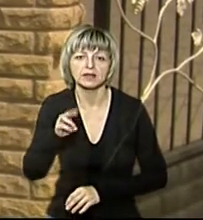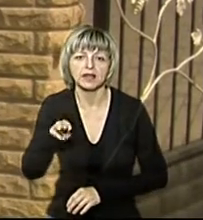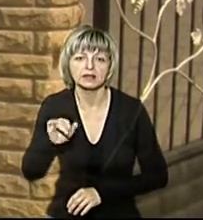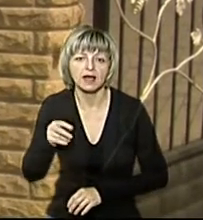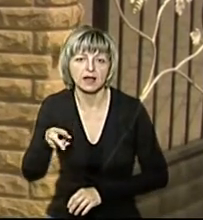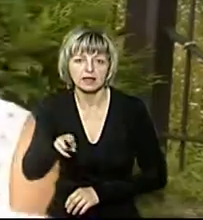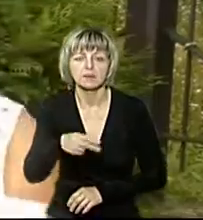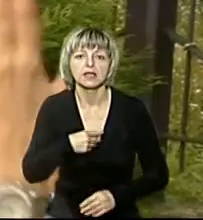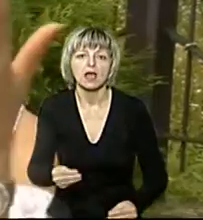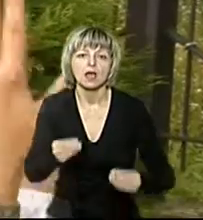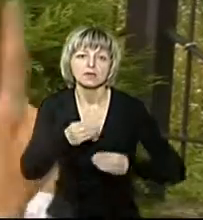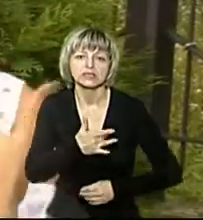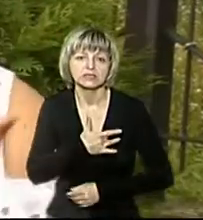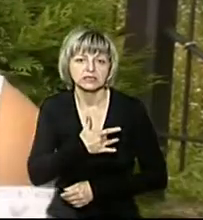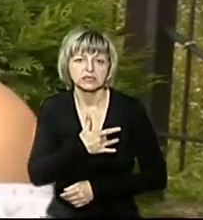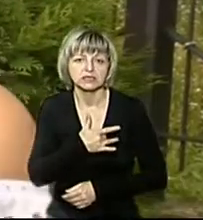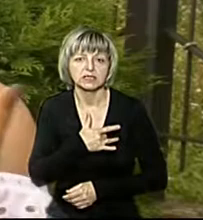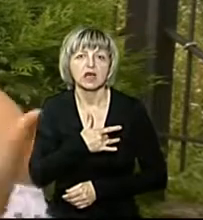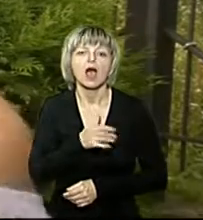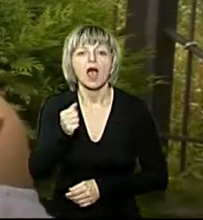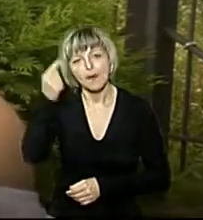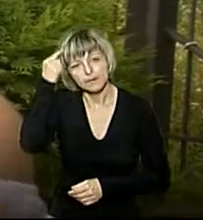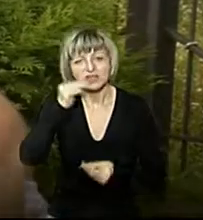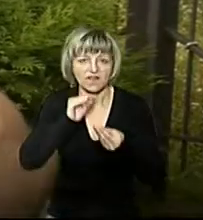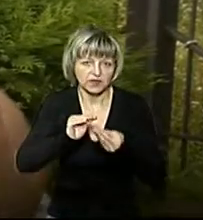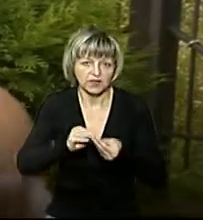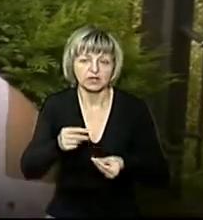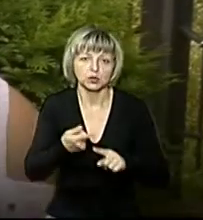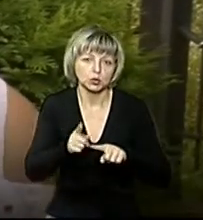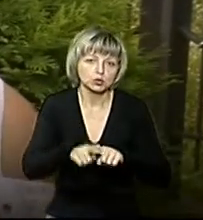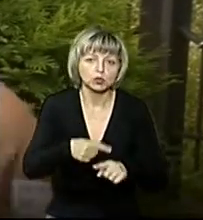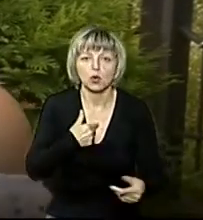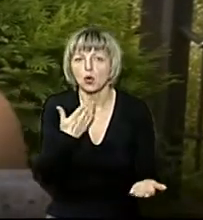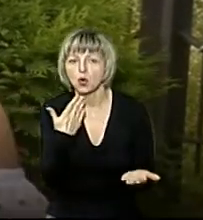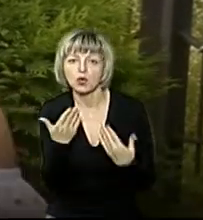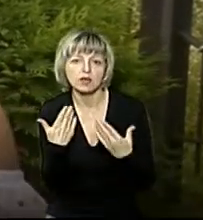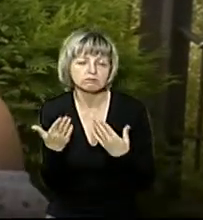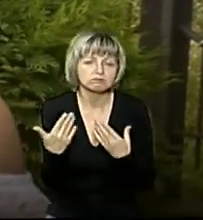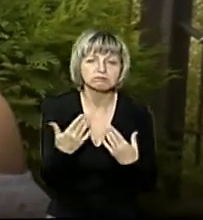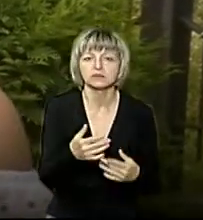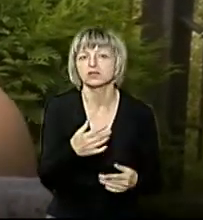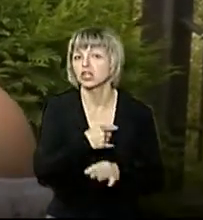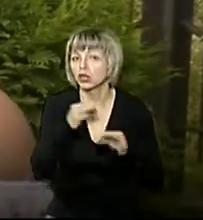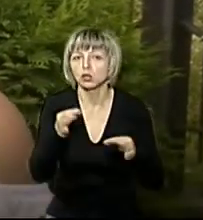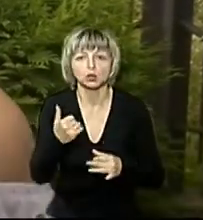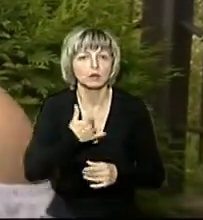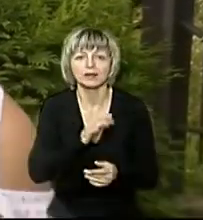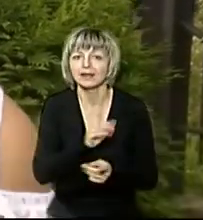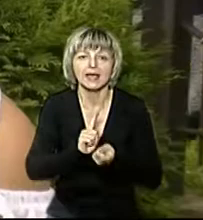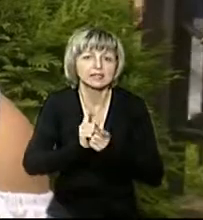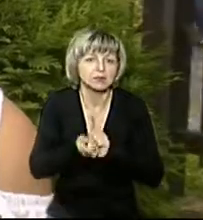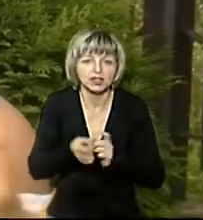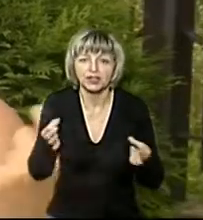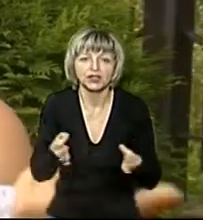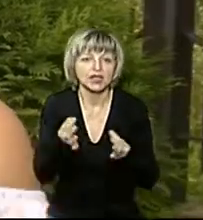пересидили мотор, а міськи в мене на місці. Я до цього відношуся спокійно, нормально, в мене нічого не змінилось, ніяких